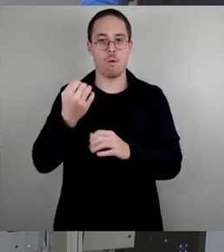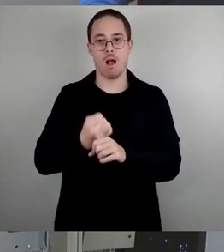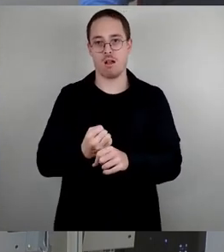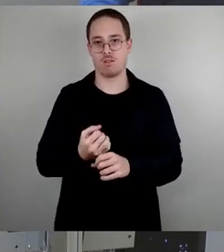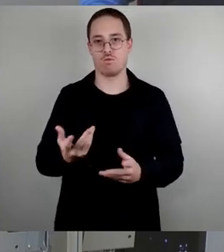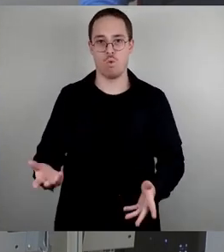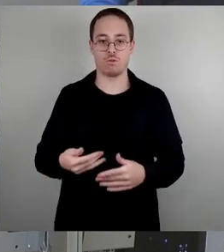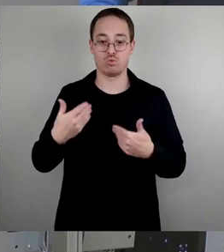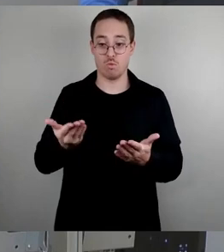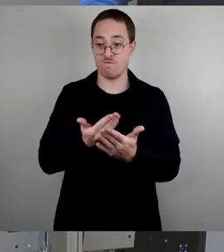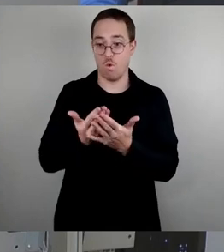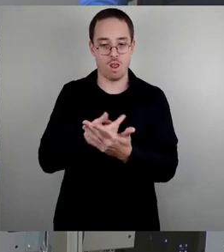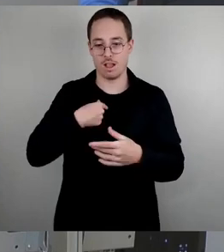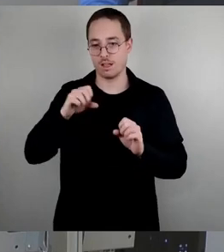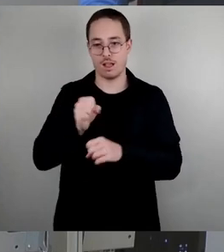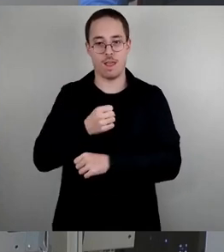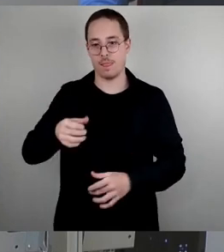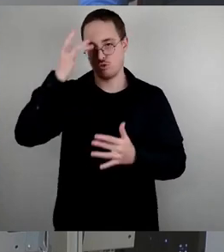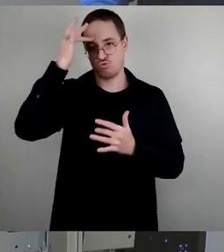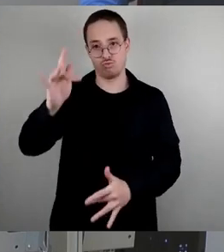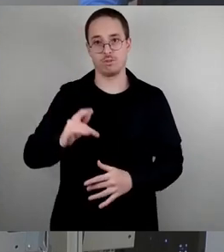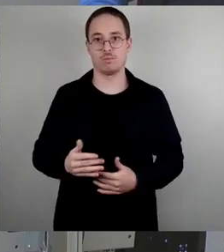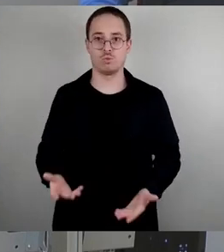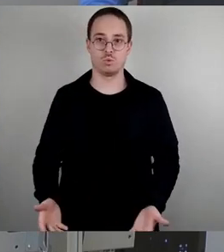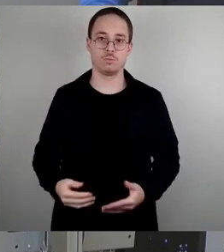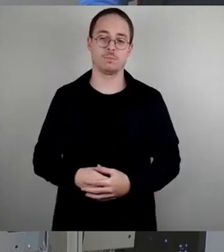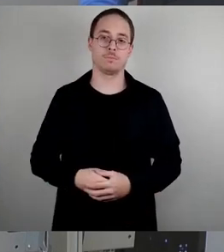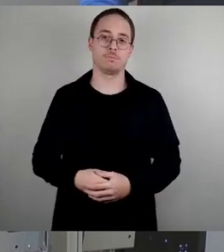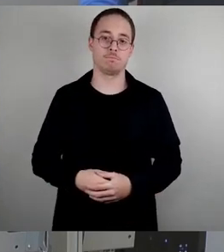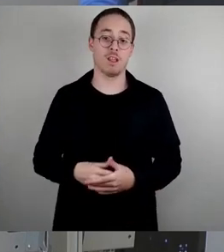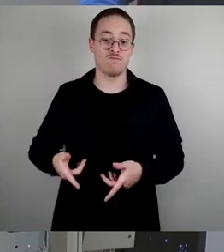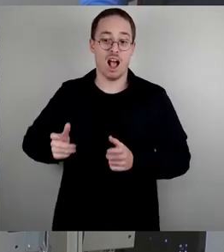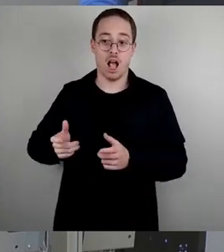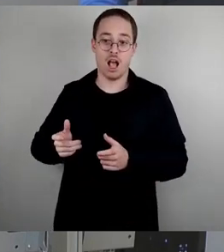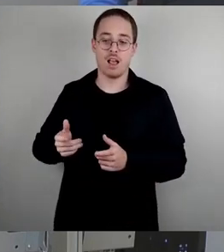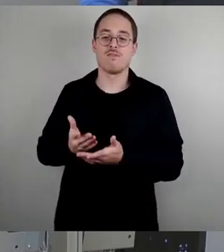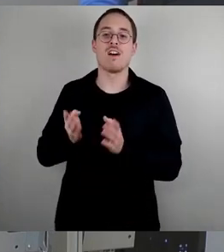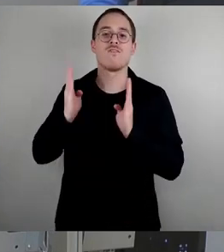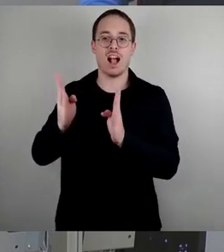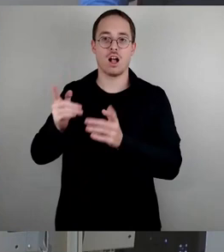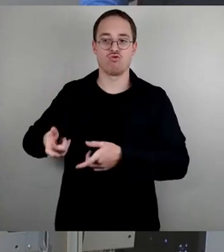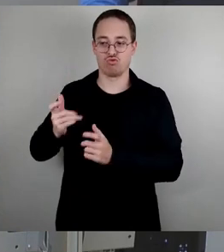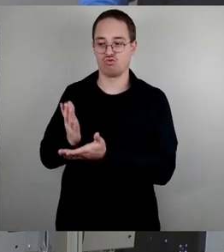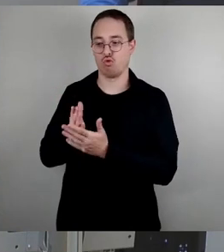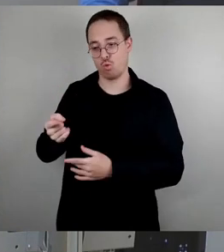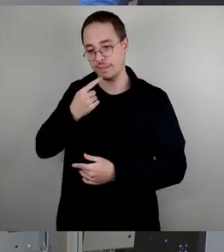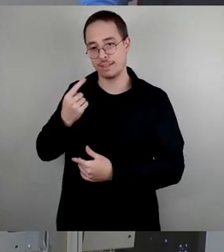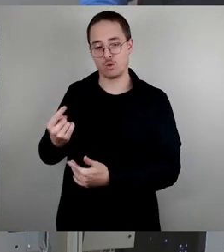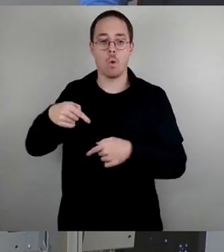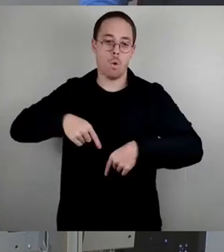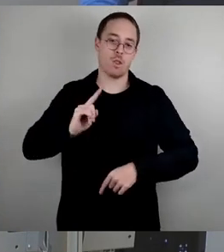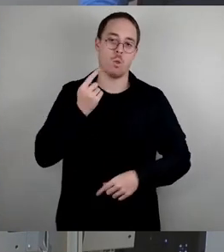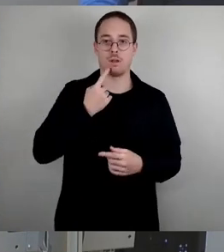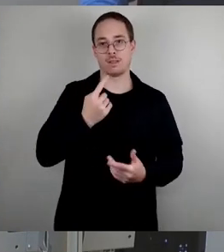Das haben wir genauso in den Fachausschüssen gesagt und so sagen wir es heute wieder. Das sind wir den städtischen Finanzen,